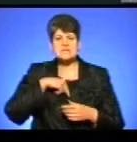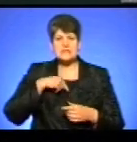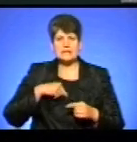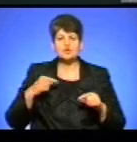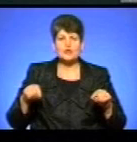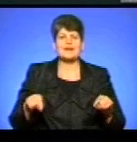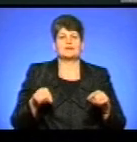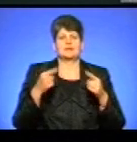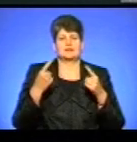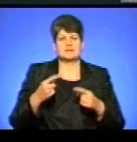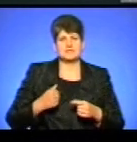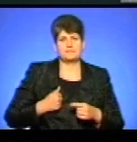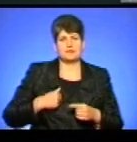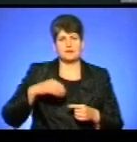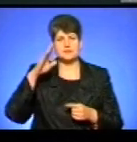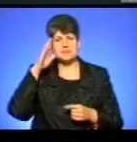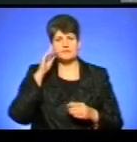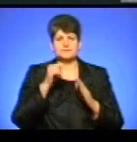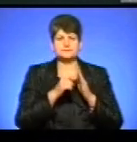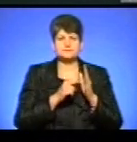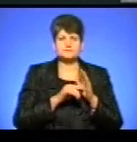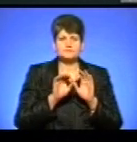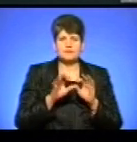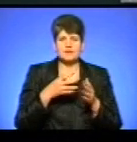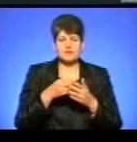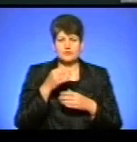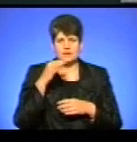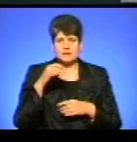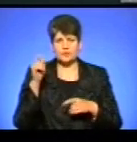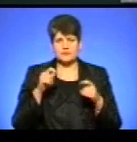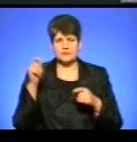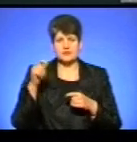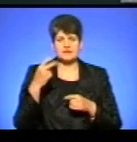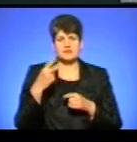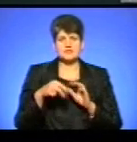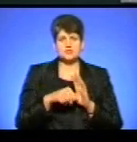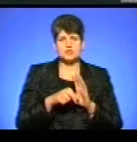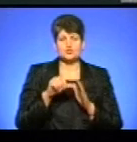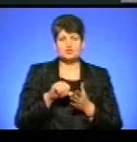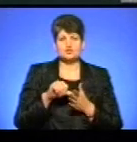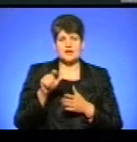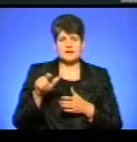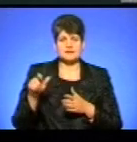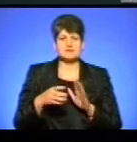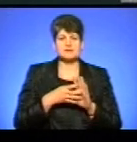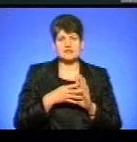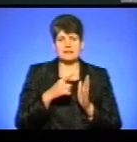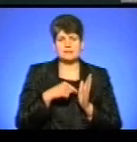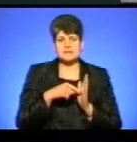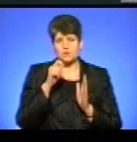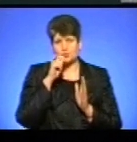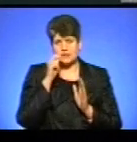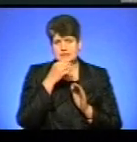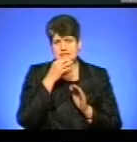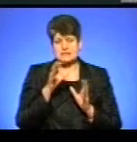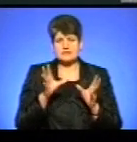реабілітацією бійців, діляться своїм досвідом. На конференцію приїхали 26 учасників із 9 міст України, повідомив